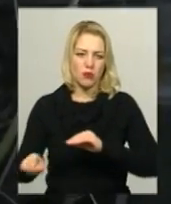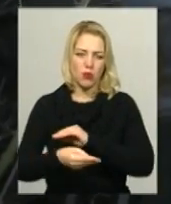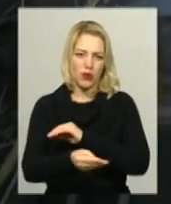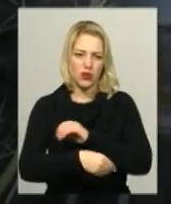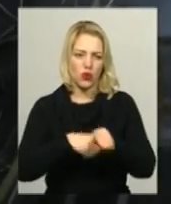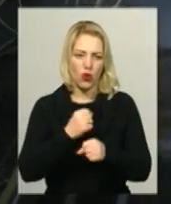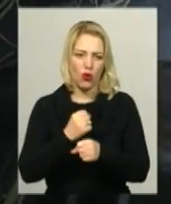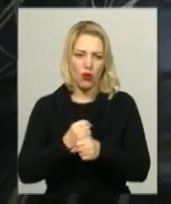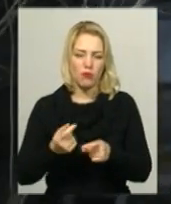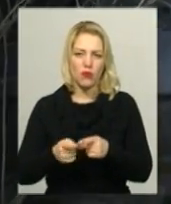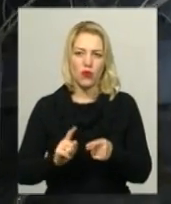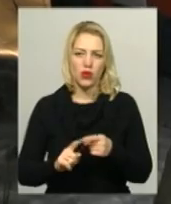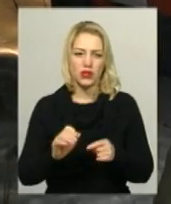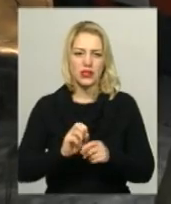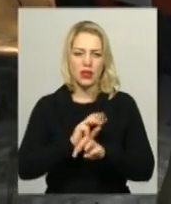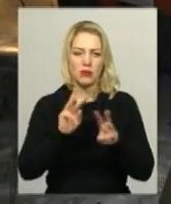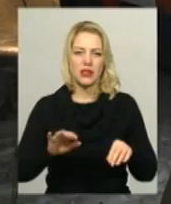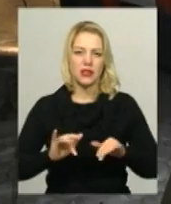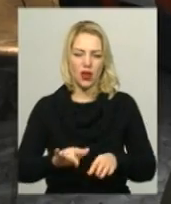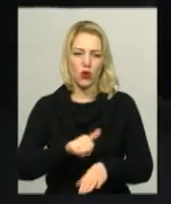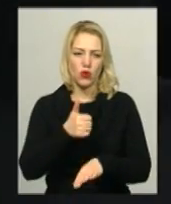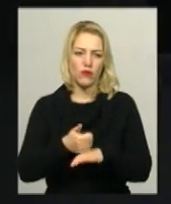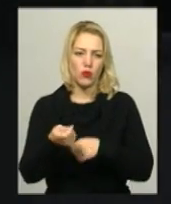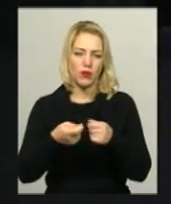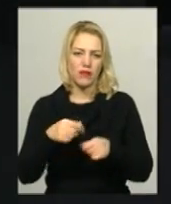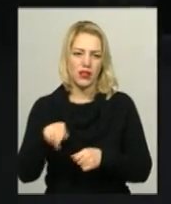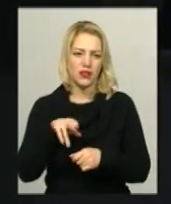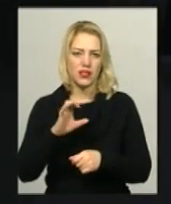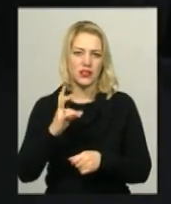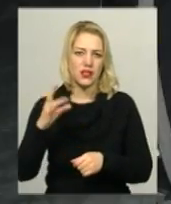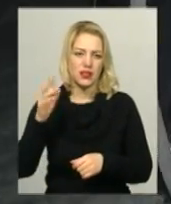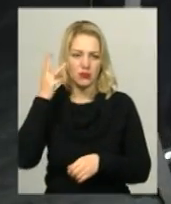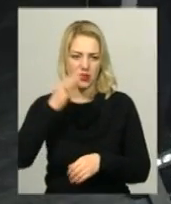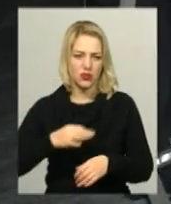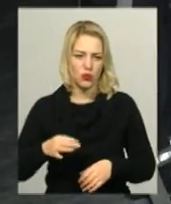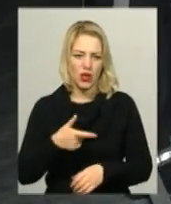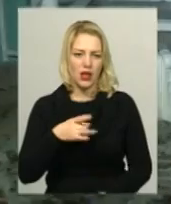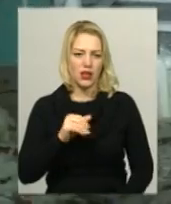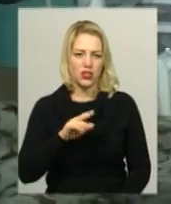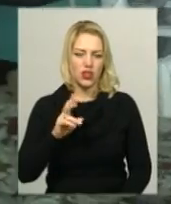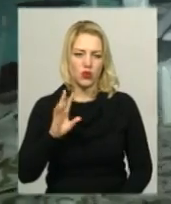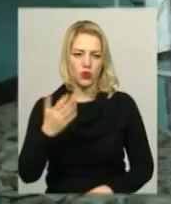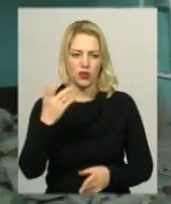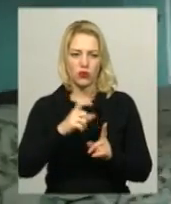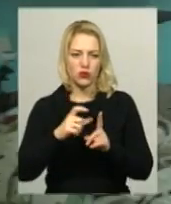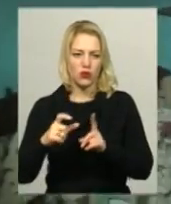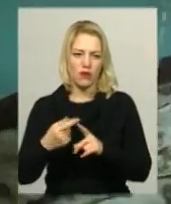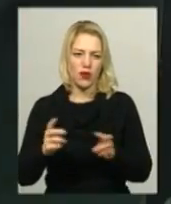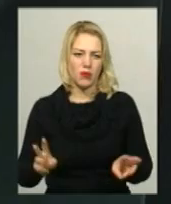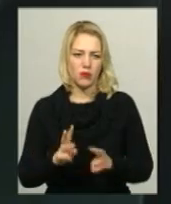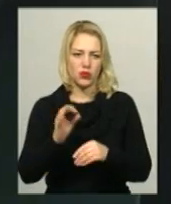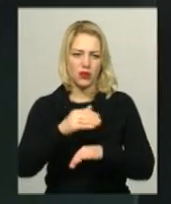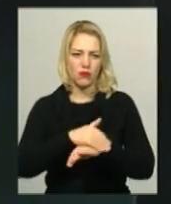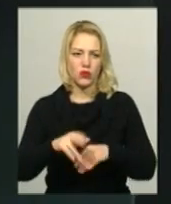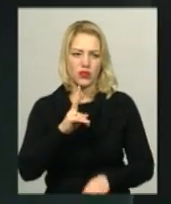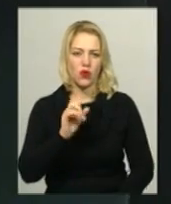роботи Центру забезпечення діяльності головного управління ДСНС у Хмельницькій області Віталій Гречанюк. За його словами, пожежа сталася на